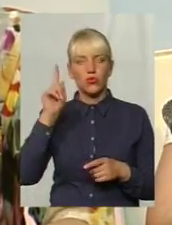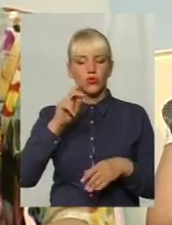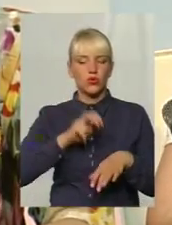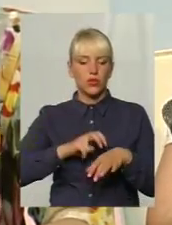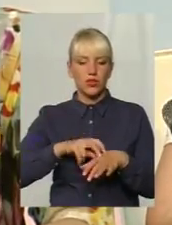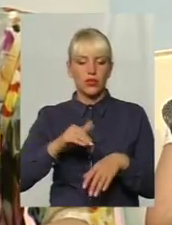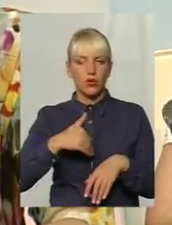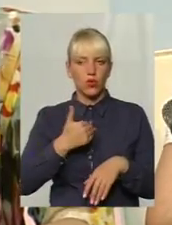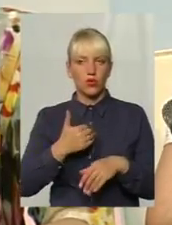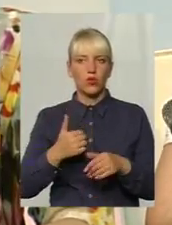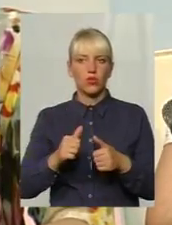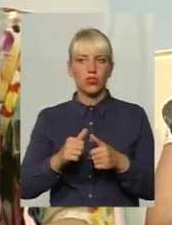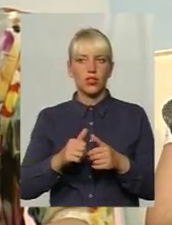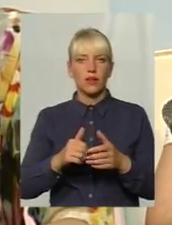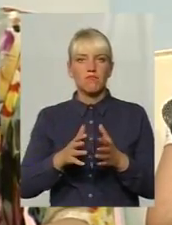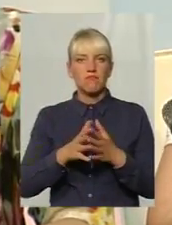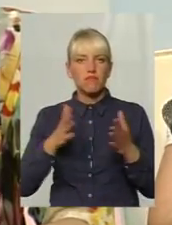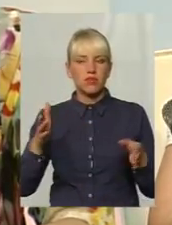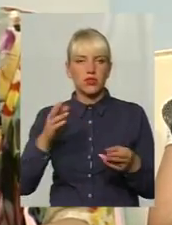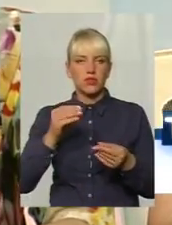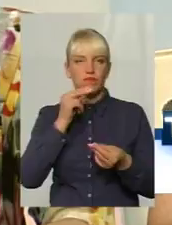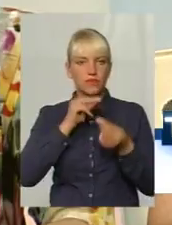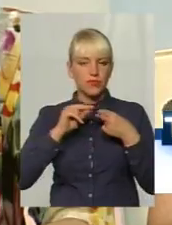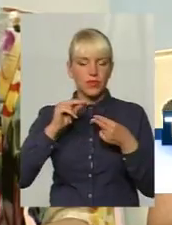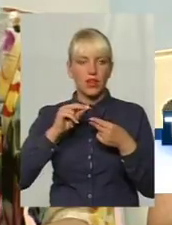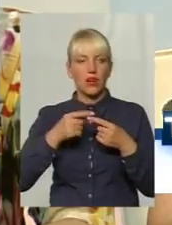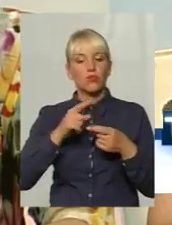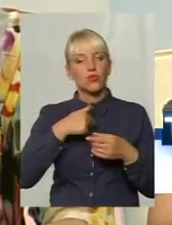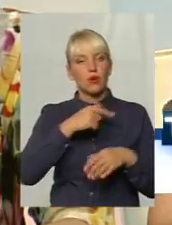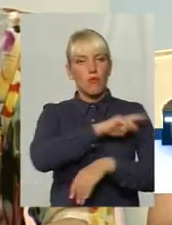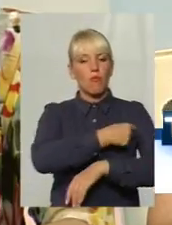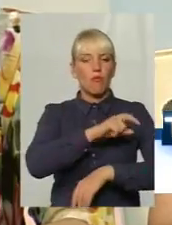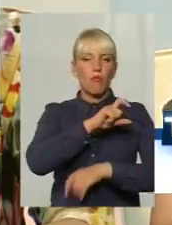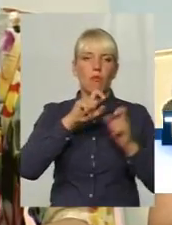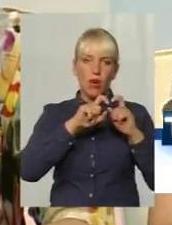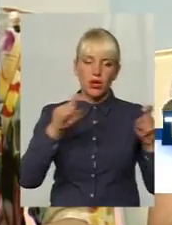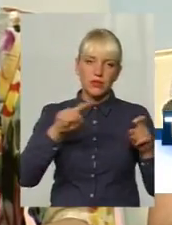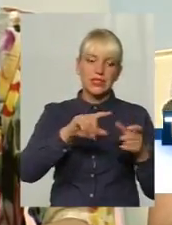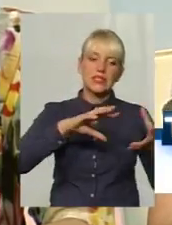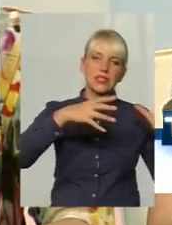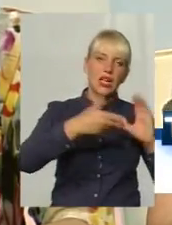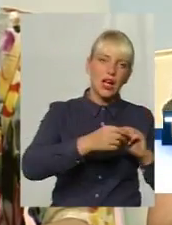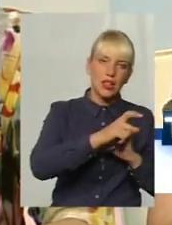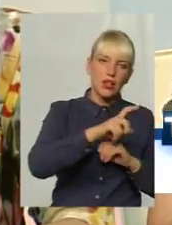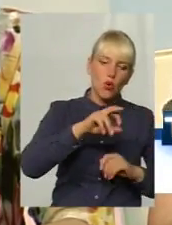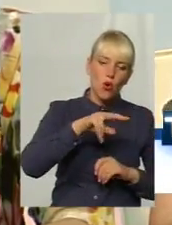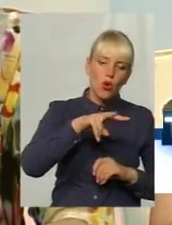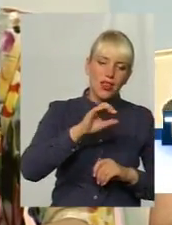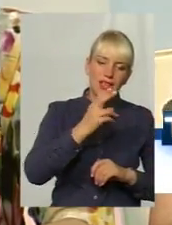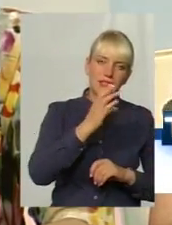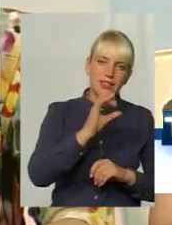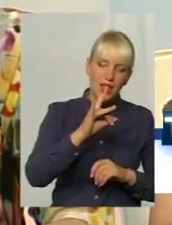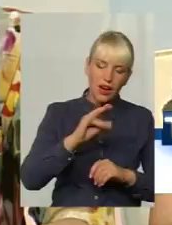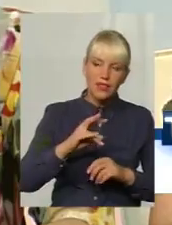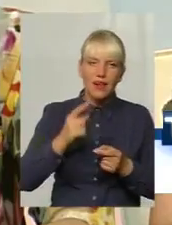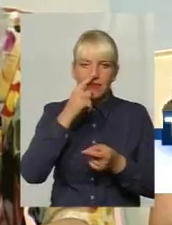холістерін, тому що поліклініка робить лише холістерін загальний. А є холістерини низької щільності, високої щільності,